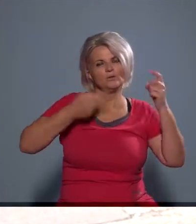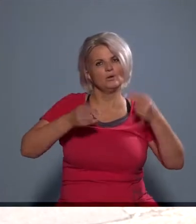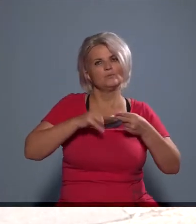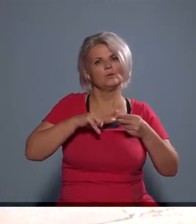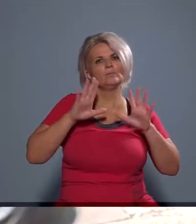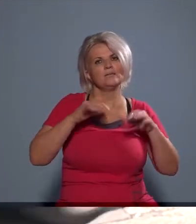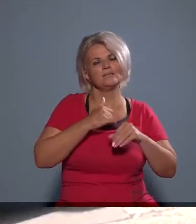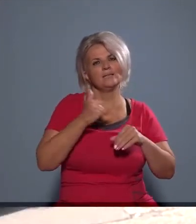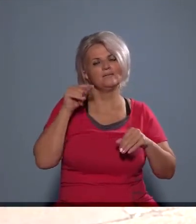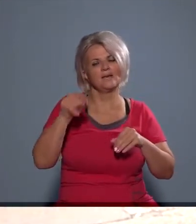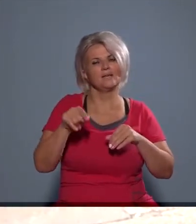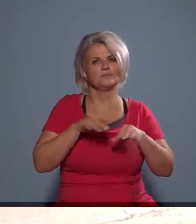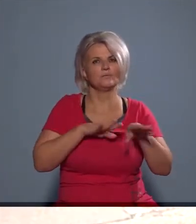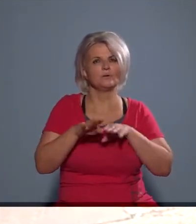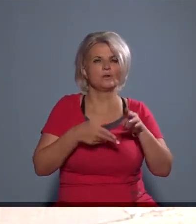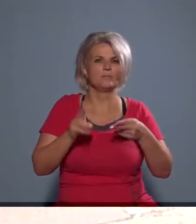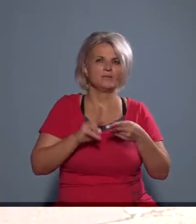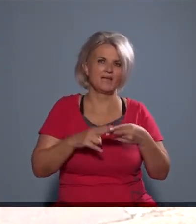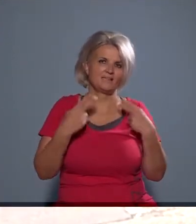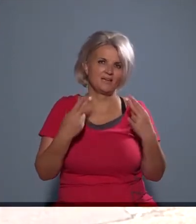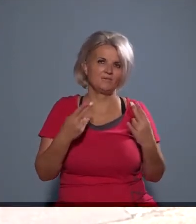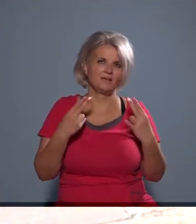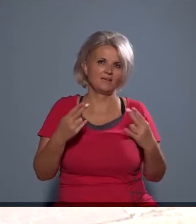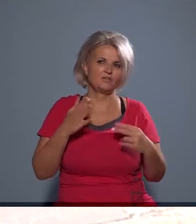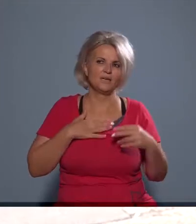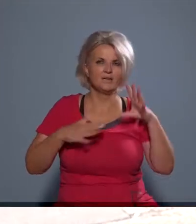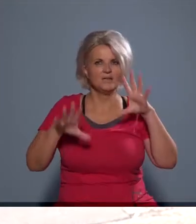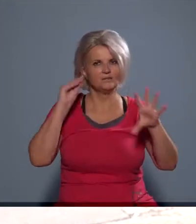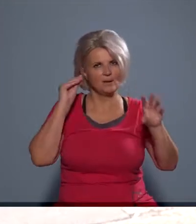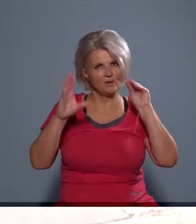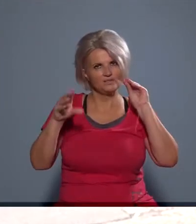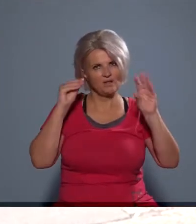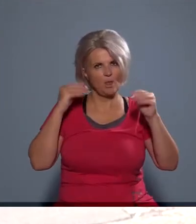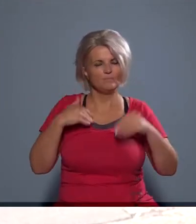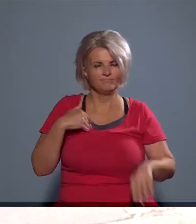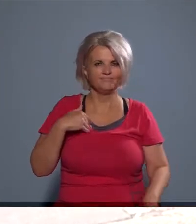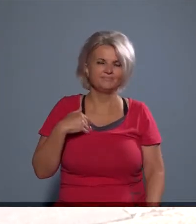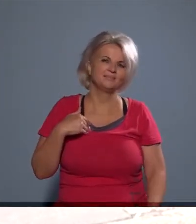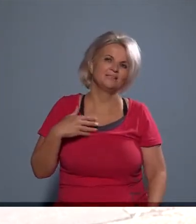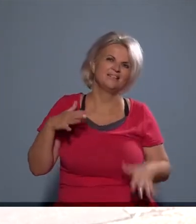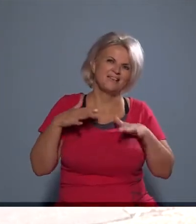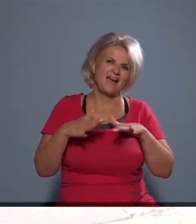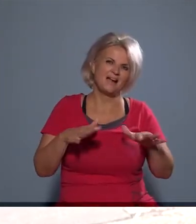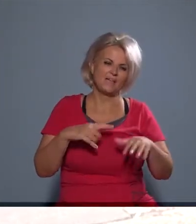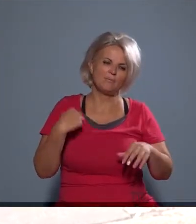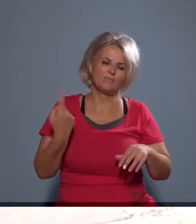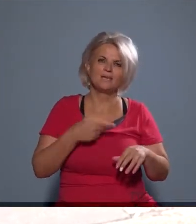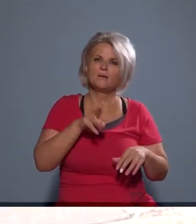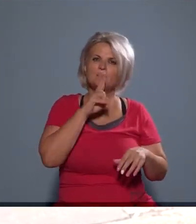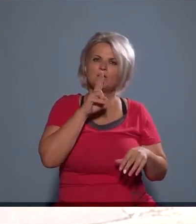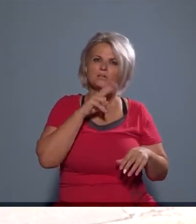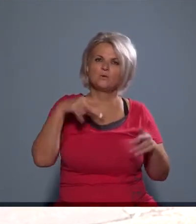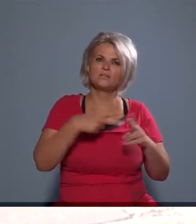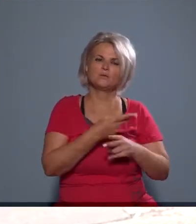több tíz évig ez a forgalmi rend fog itt érvényesülni. Én azt tapasztalom, és mivel általában mi a